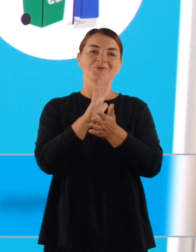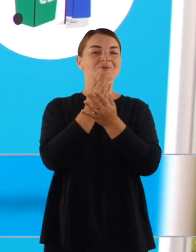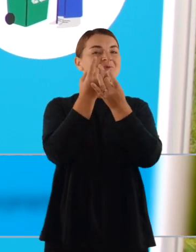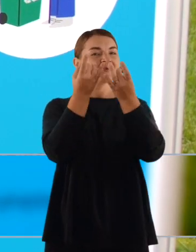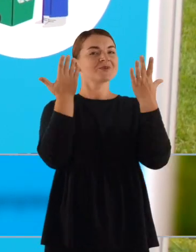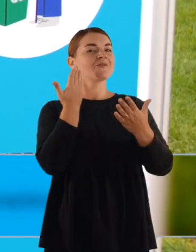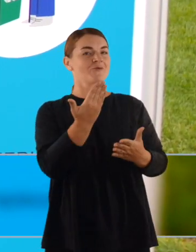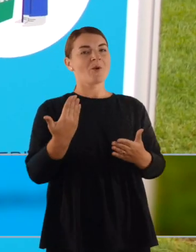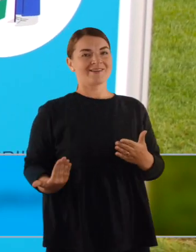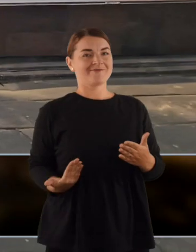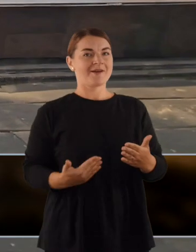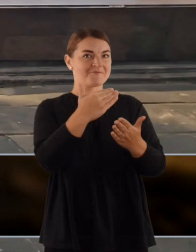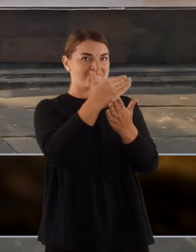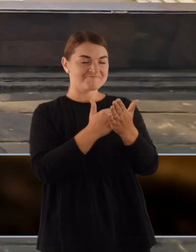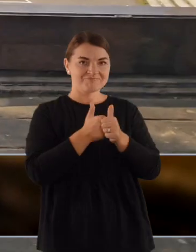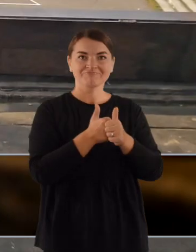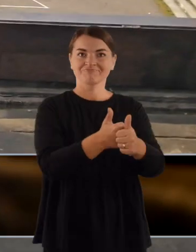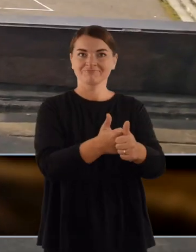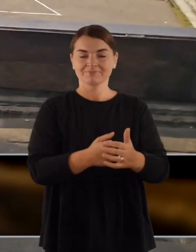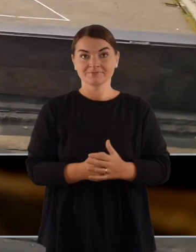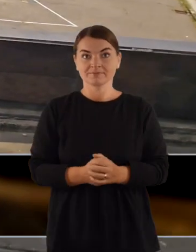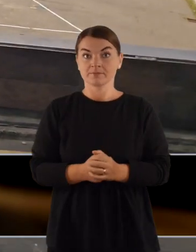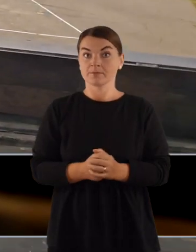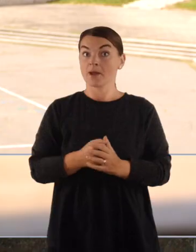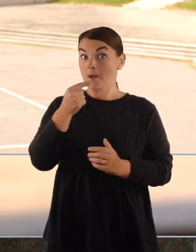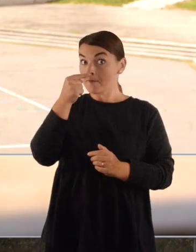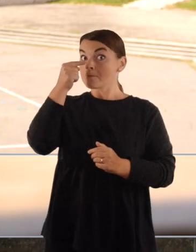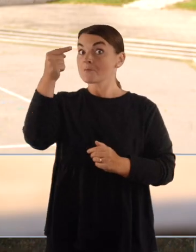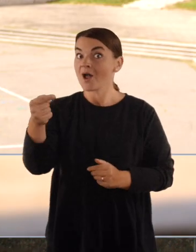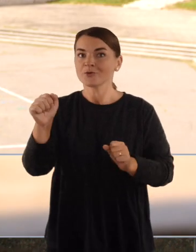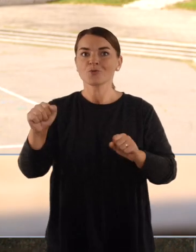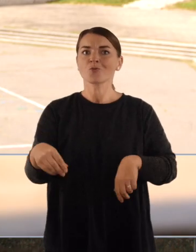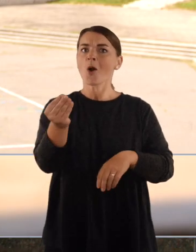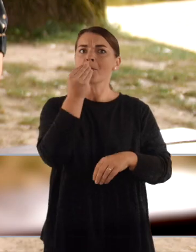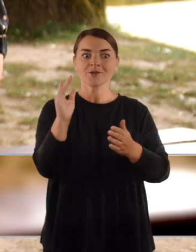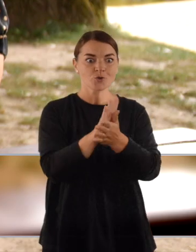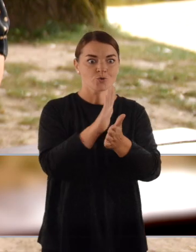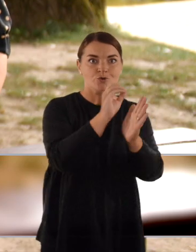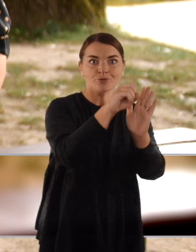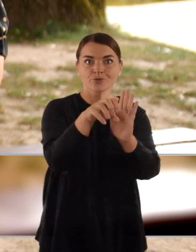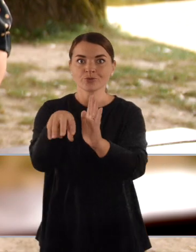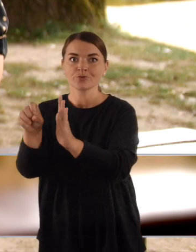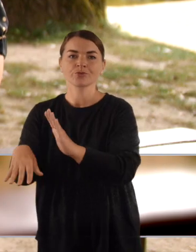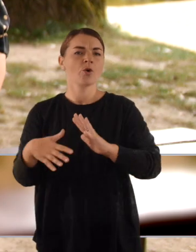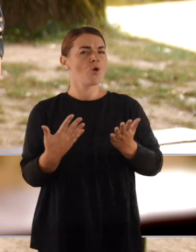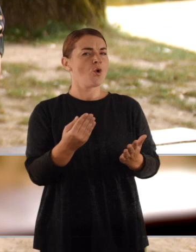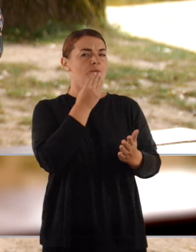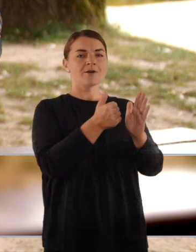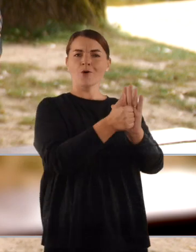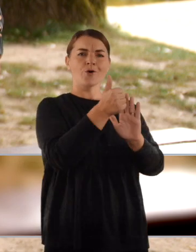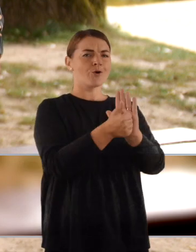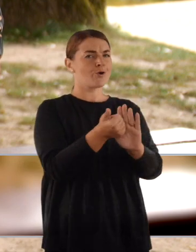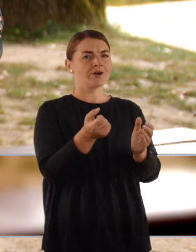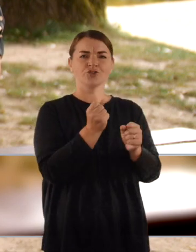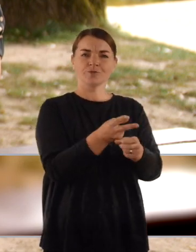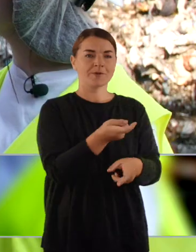– jūsų tvaraus gyvenimo gidas. Na, nuo kitų metų turėsime visą galimybę rušiuoti maistą. Maistų didžiausią pagarbą jaučia, bet mūsų realiai